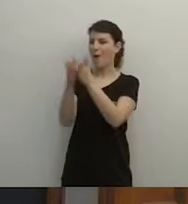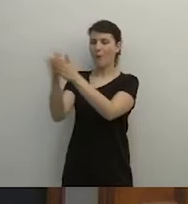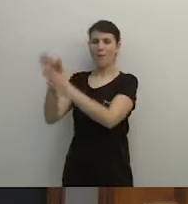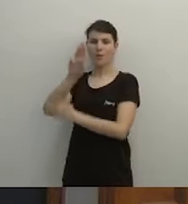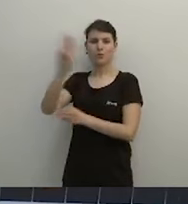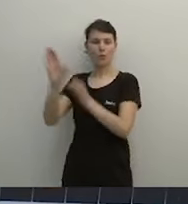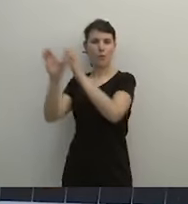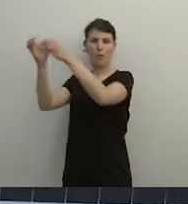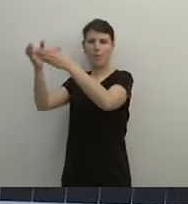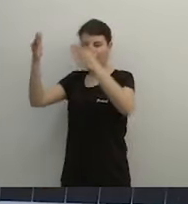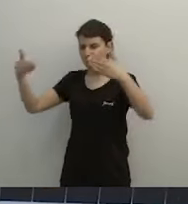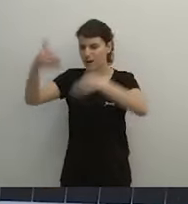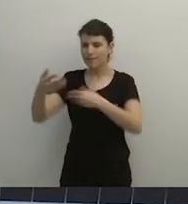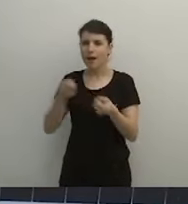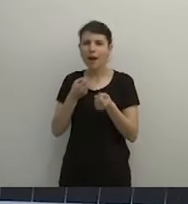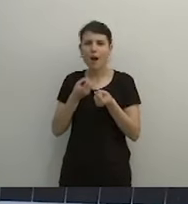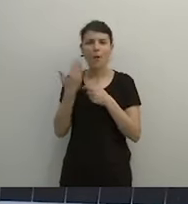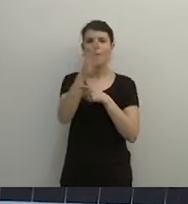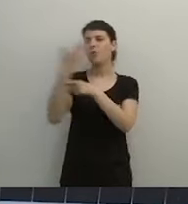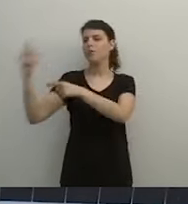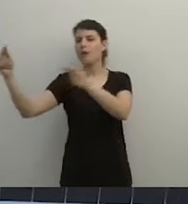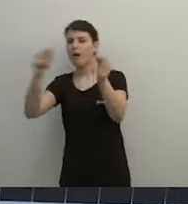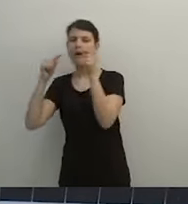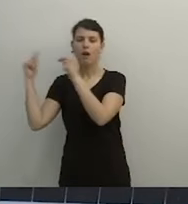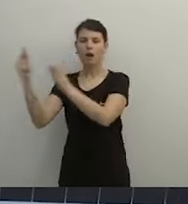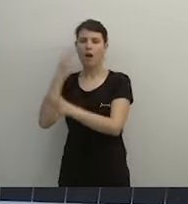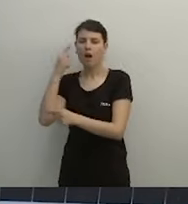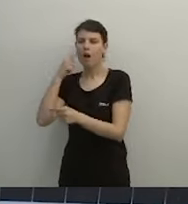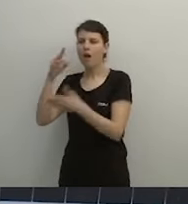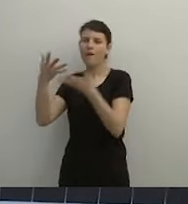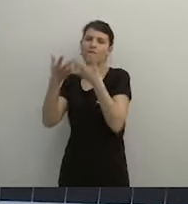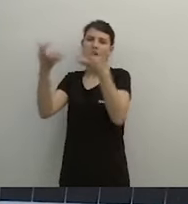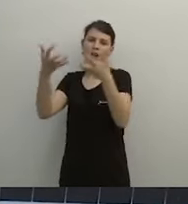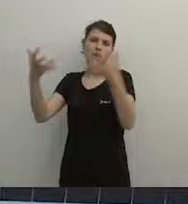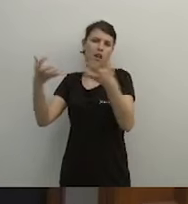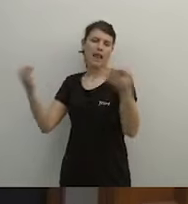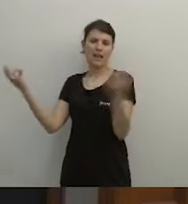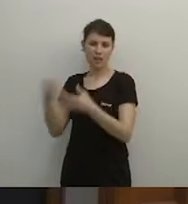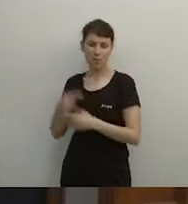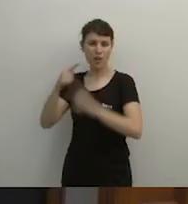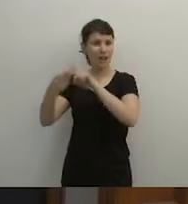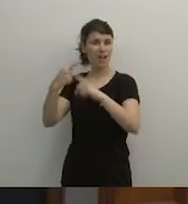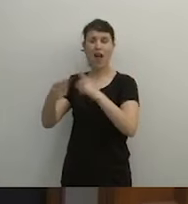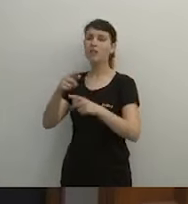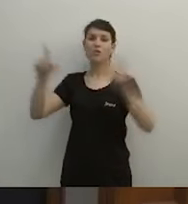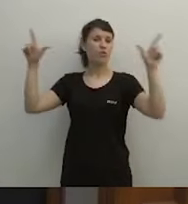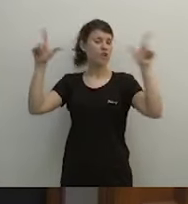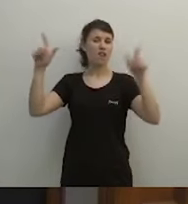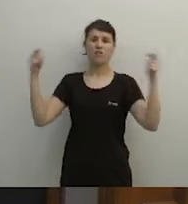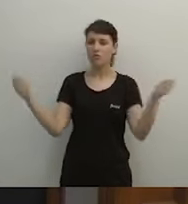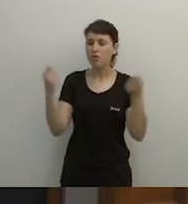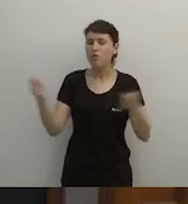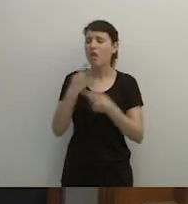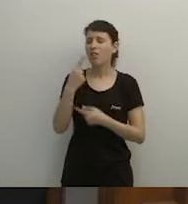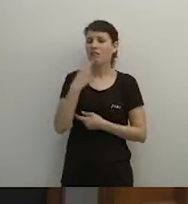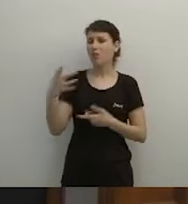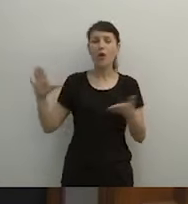proposant aquest tipus de paraules. Això és el que ha dit el senyor Dolon i això és el que va dir el senyor Castillo en la raó de premsa, que havíeu participat tots els diputats del Partit Popular